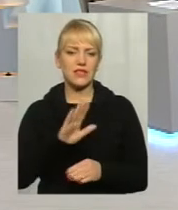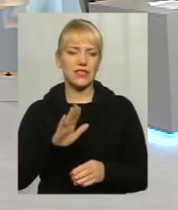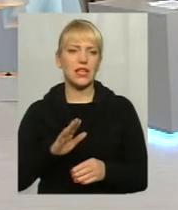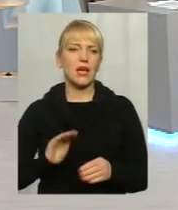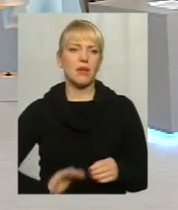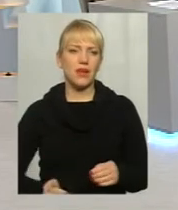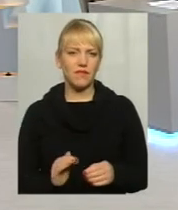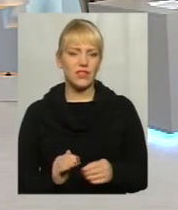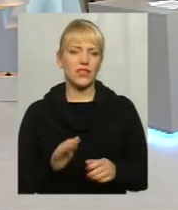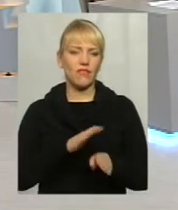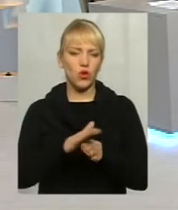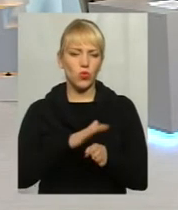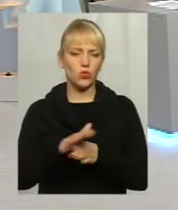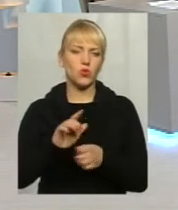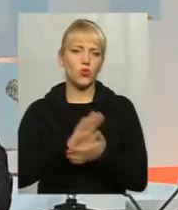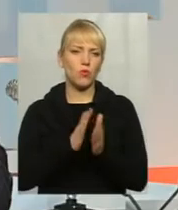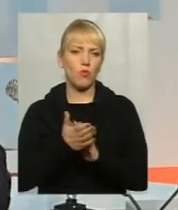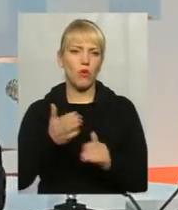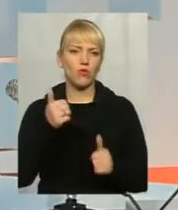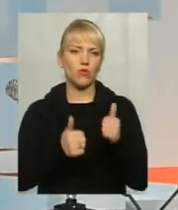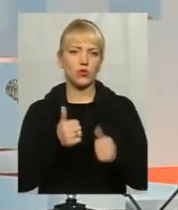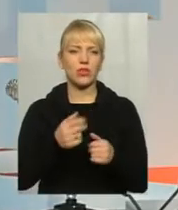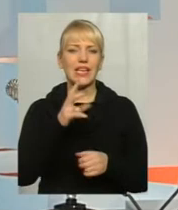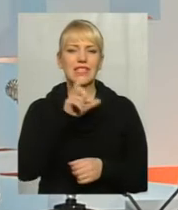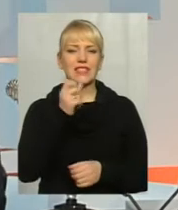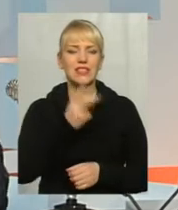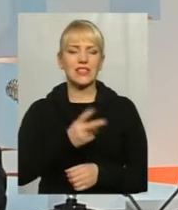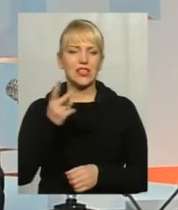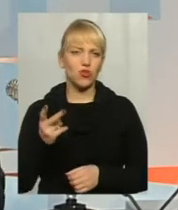умови конкурсу. Так, що з 22 конкурсу, ще раз скажу,